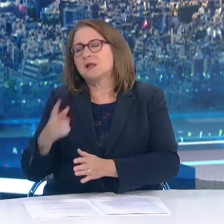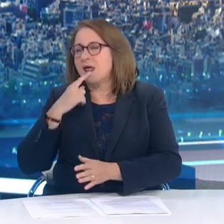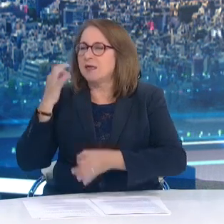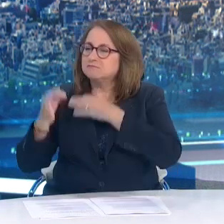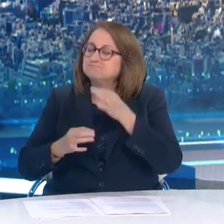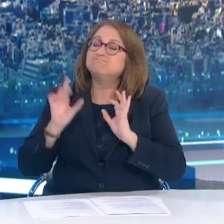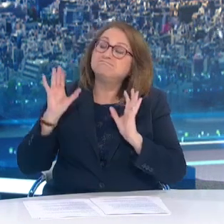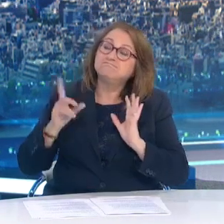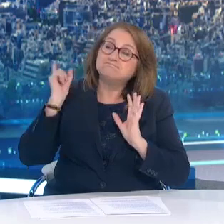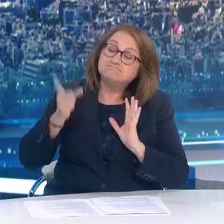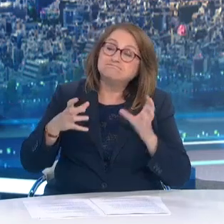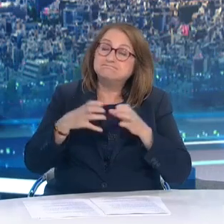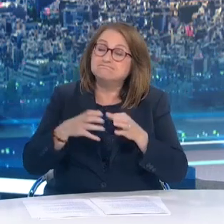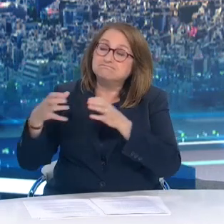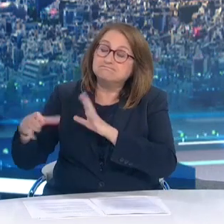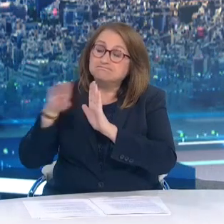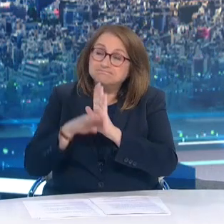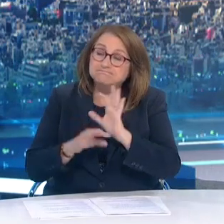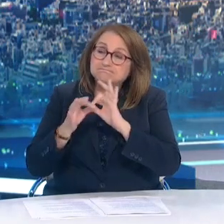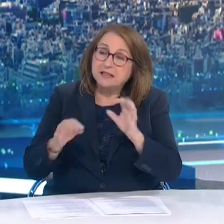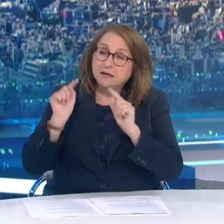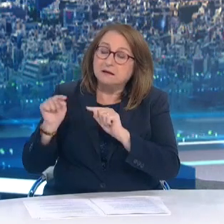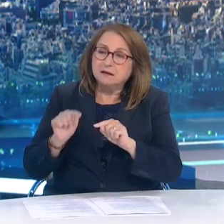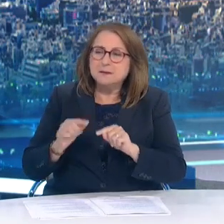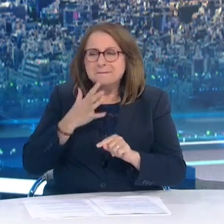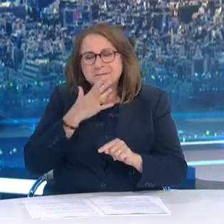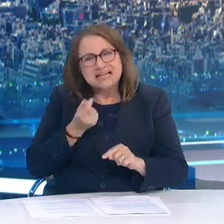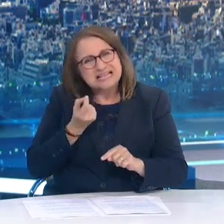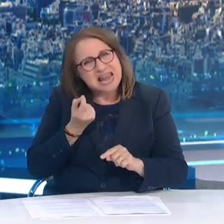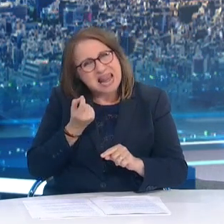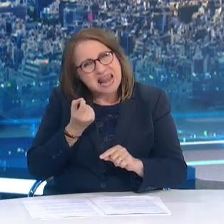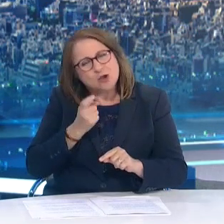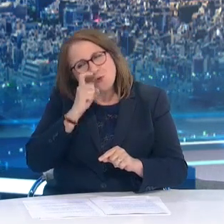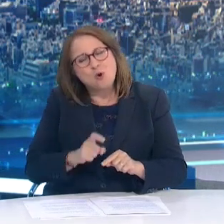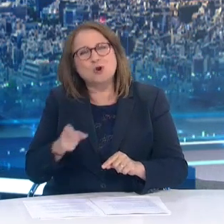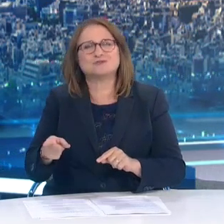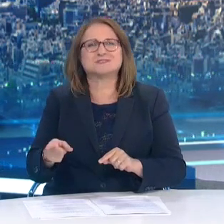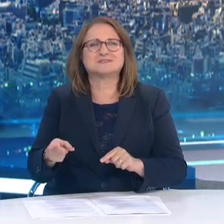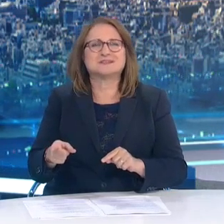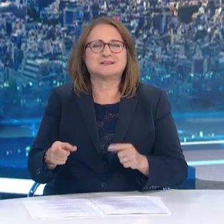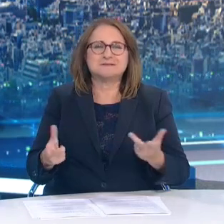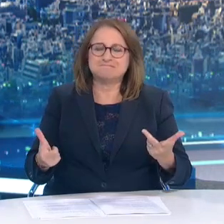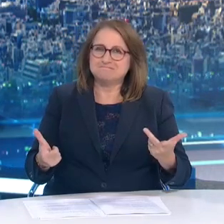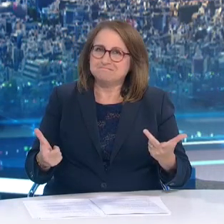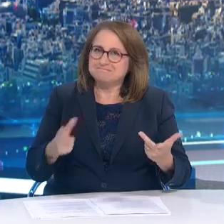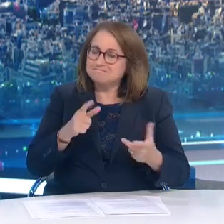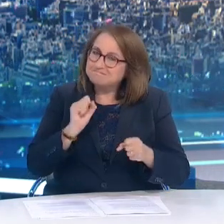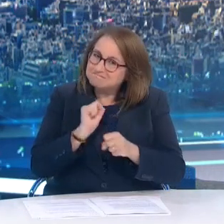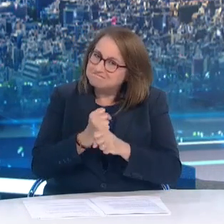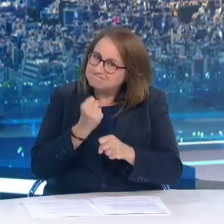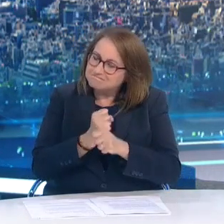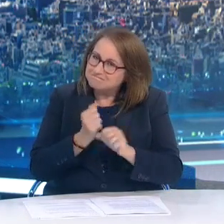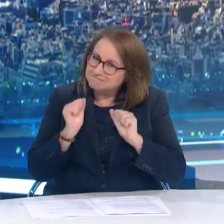και να πάμε σε υποχρεωτικότητα ορισμένων ομάδων Άρα, λοιπόν, βλέπω μία έμεση